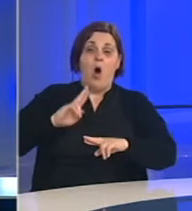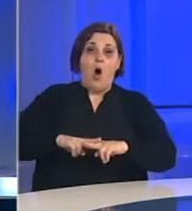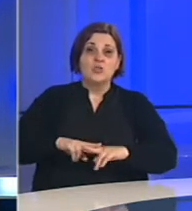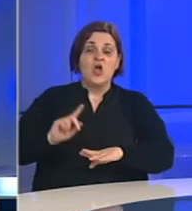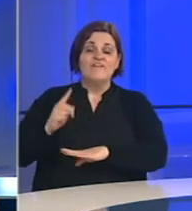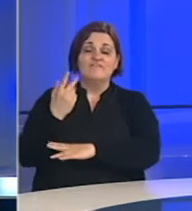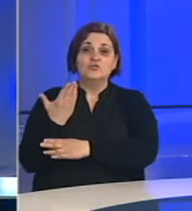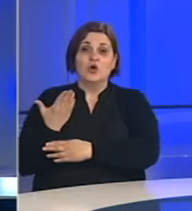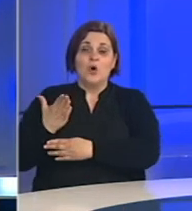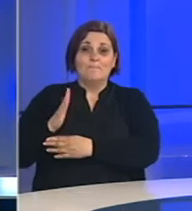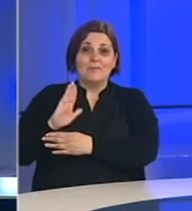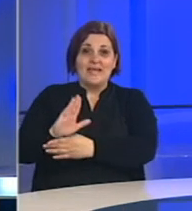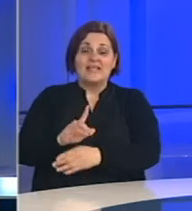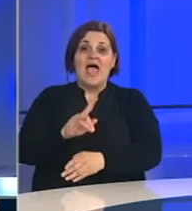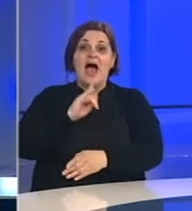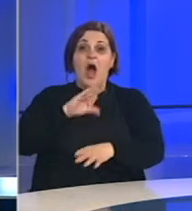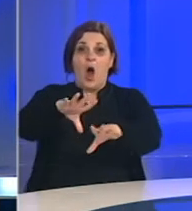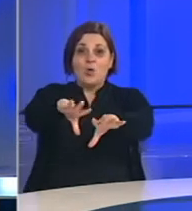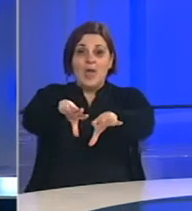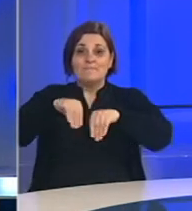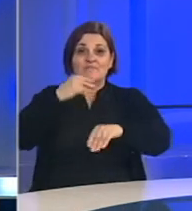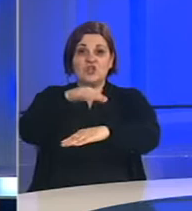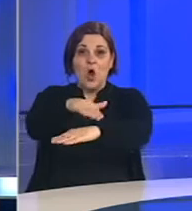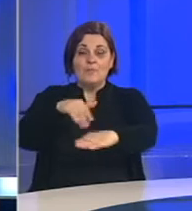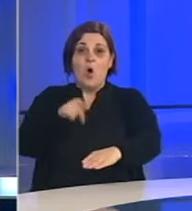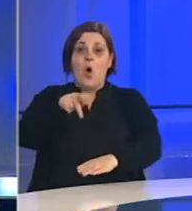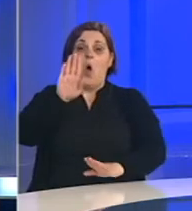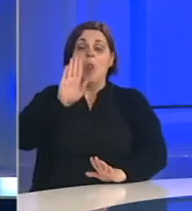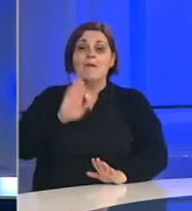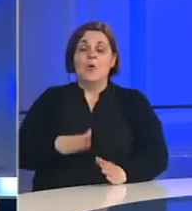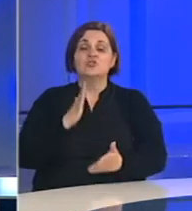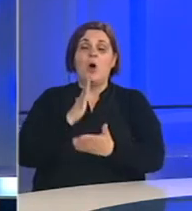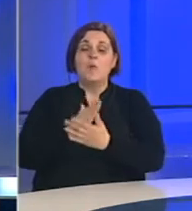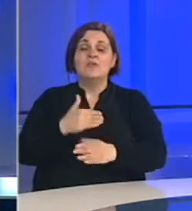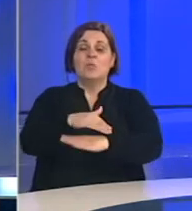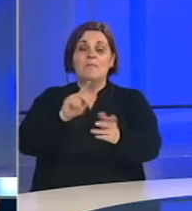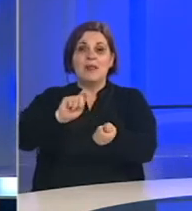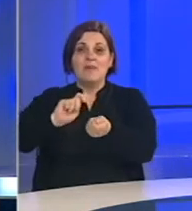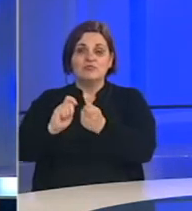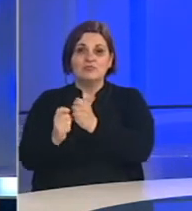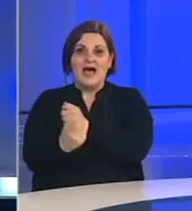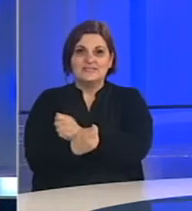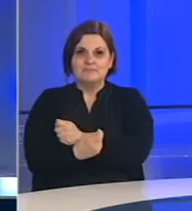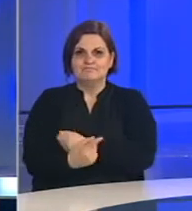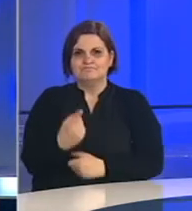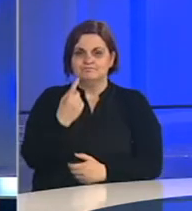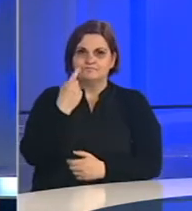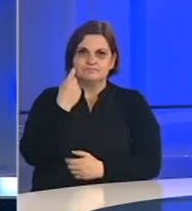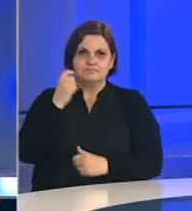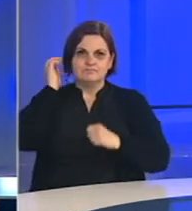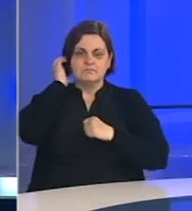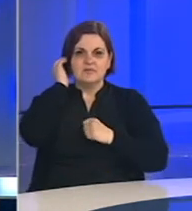visokog predstavnika, a koja je prihvaćena u parlamentu, ona može opet u parlamentu da se menja. Još jedan